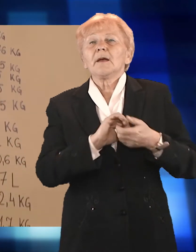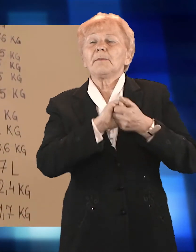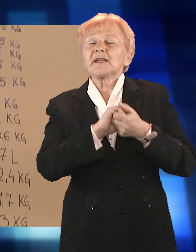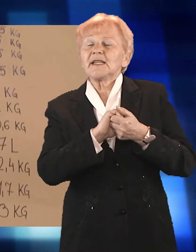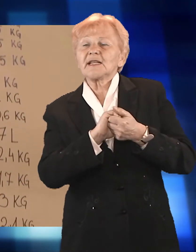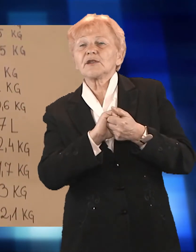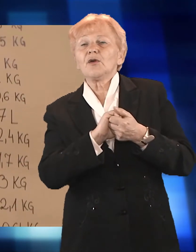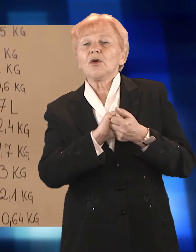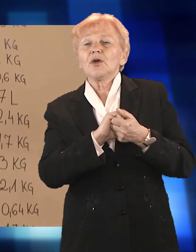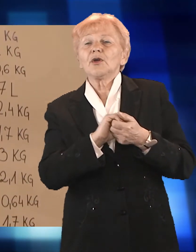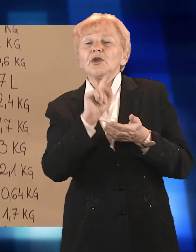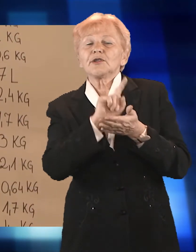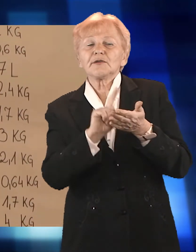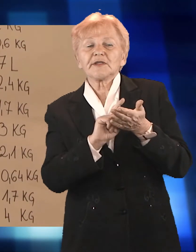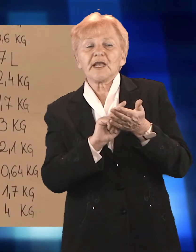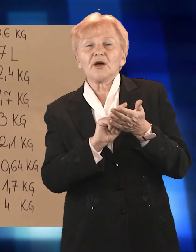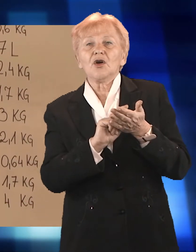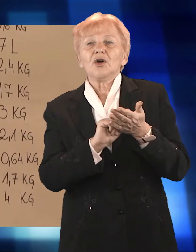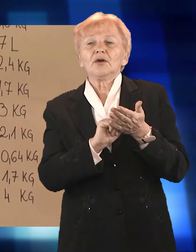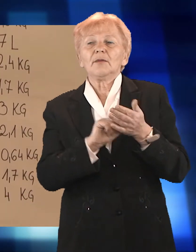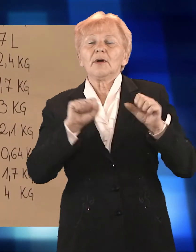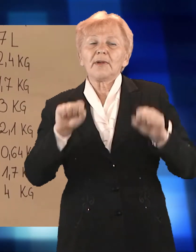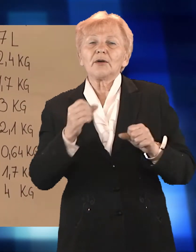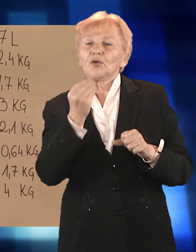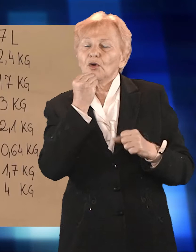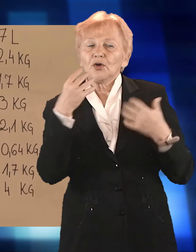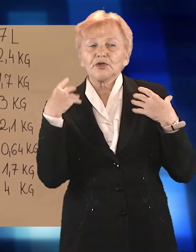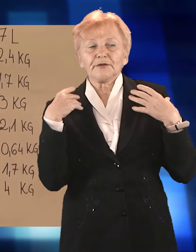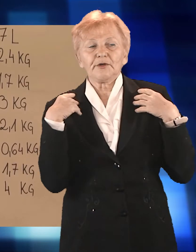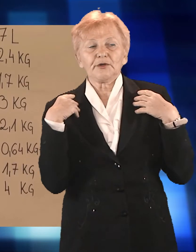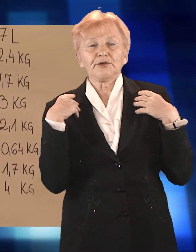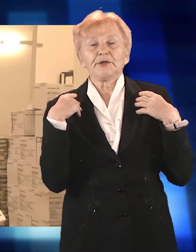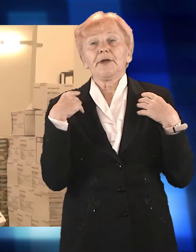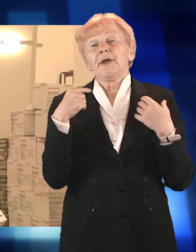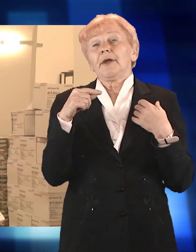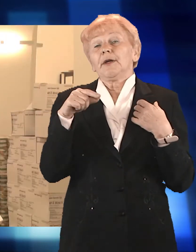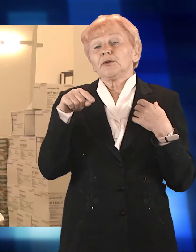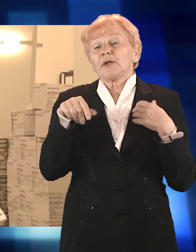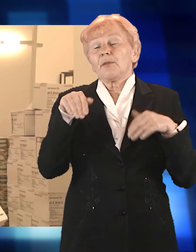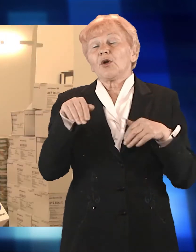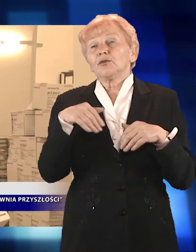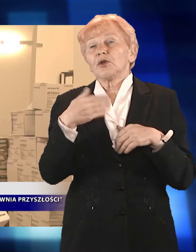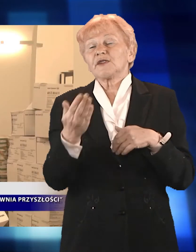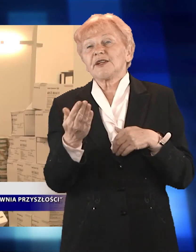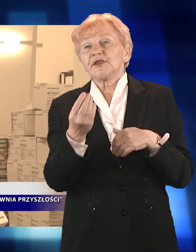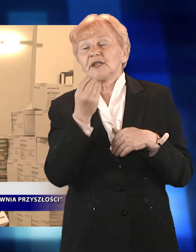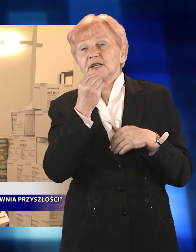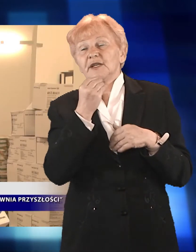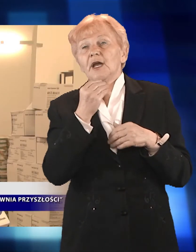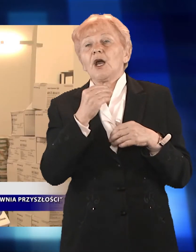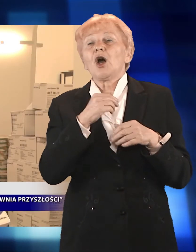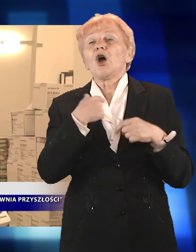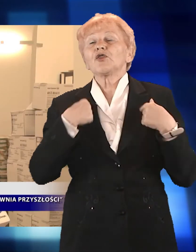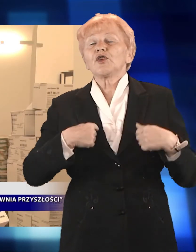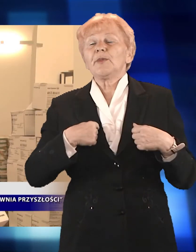misją jest pomoc osobom najbardziej potrzebującym. Są to osoby skierowane przez OPS, są to osoby chore, są to